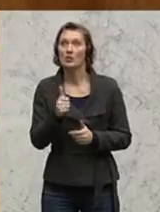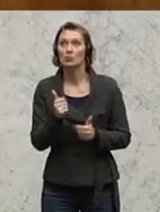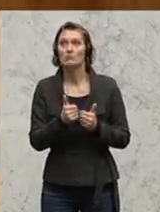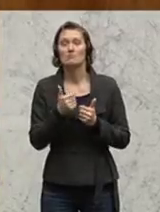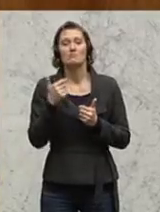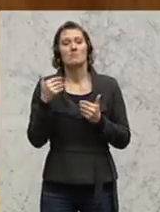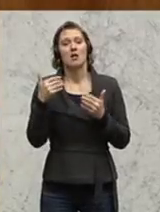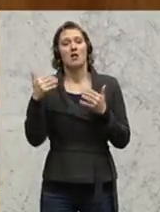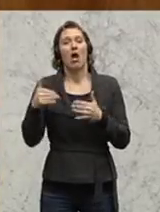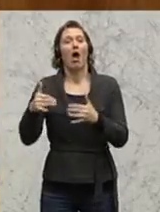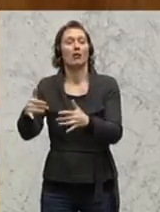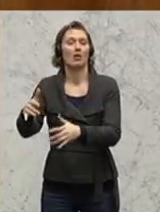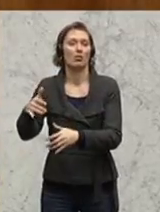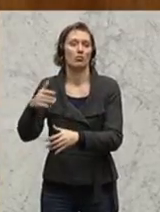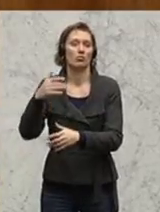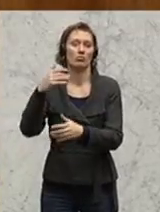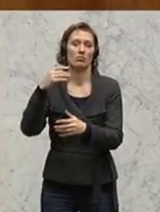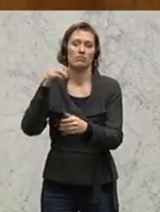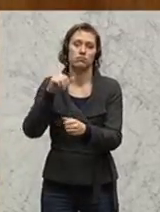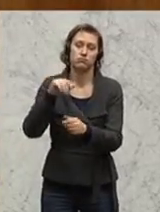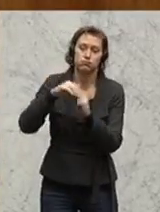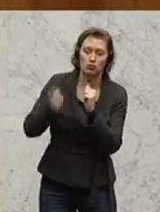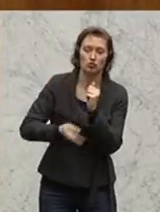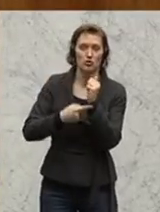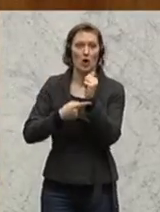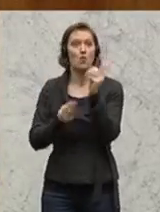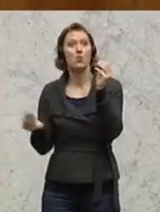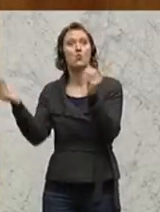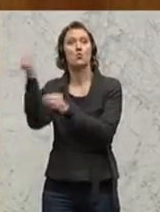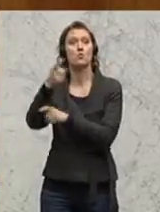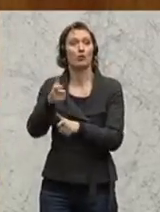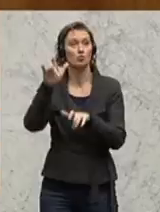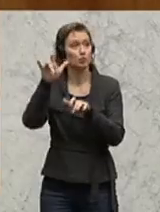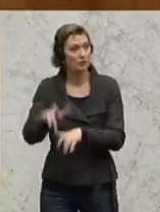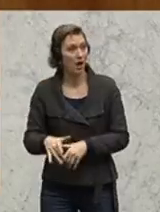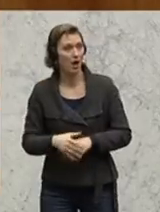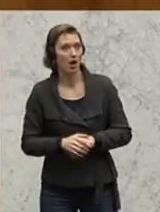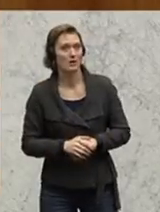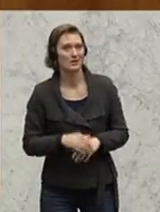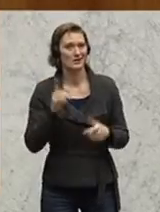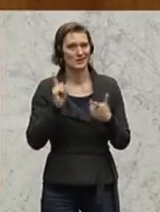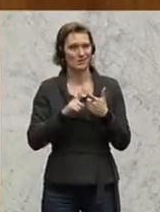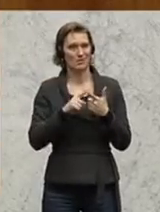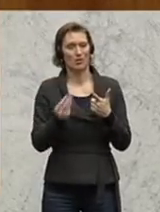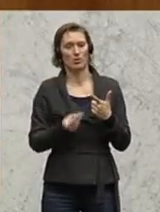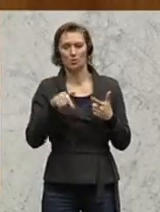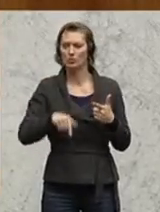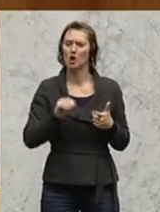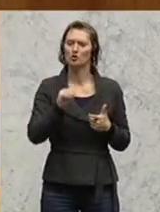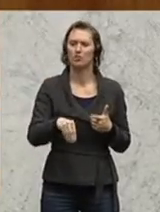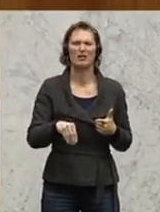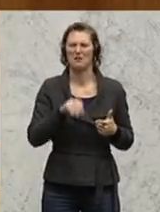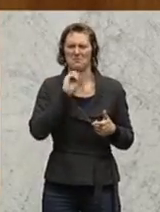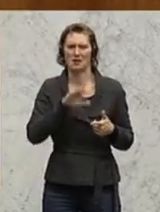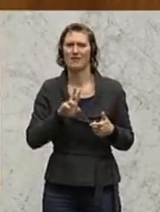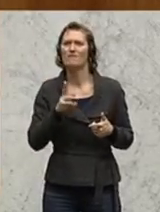milliardenschweren Budgetüberschuss. Der zweite Grund, warum bei uns so wenig gespendet